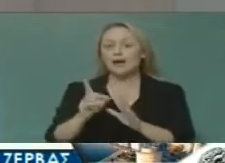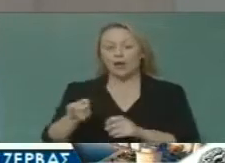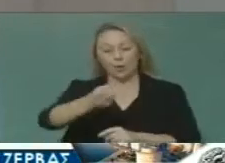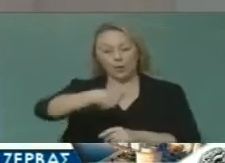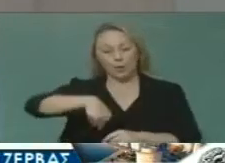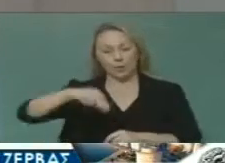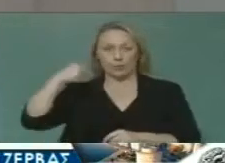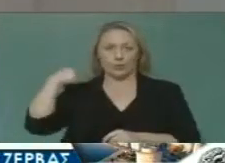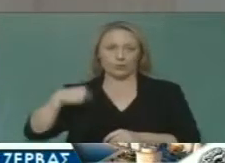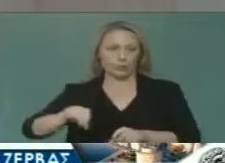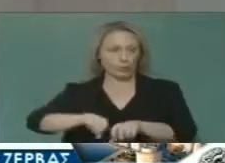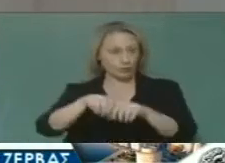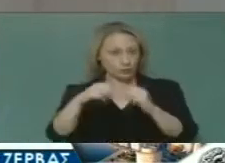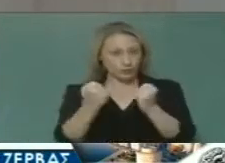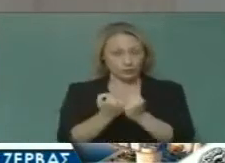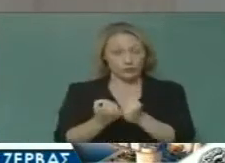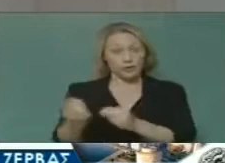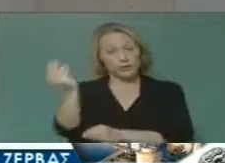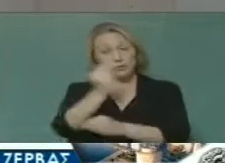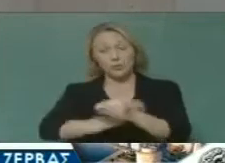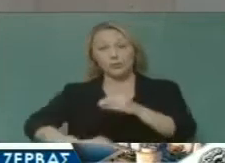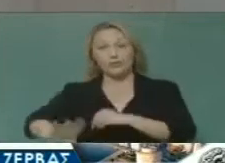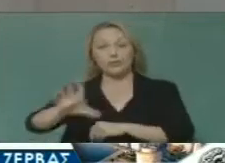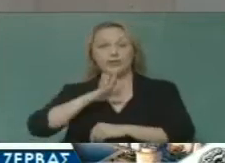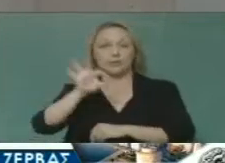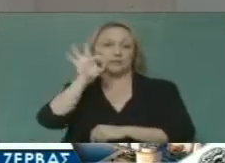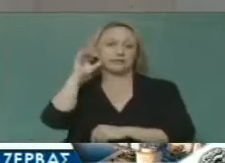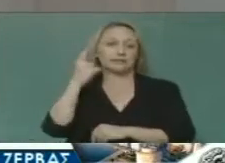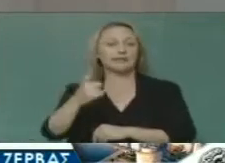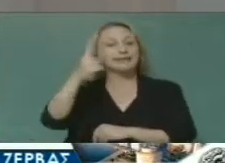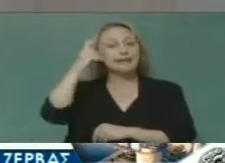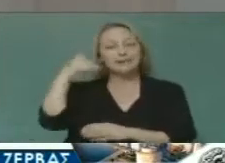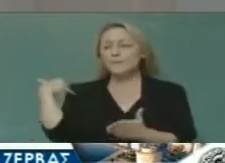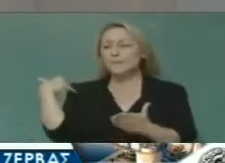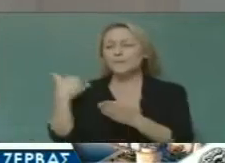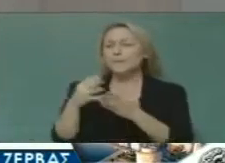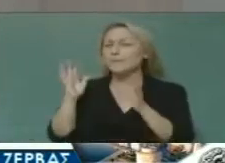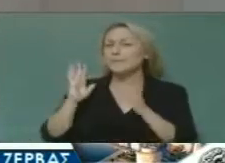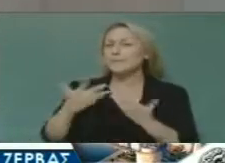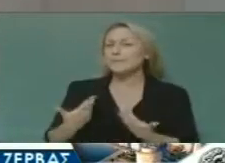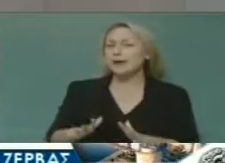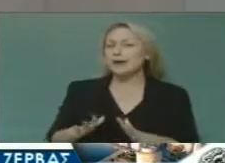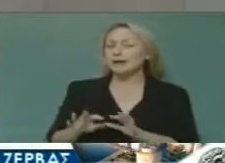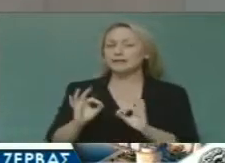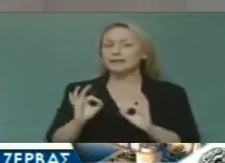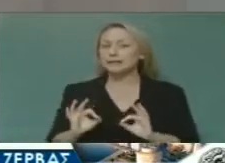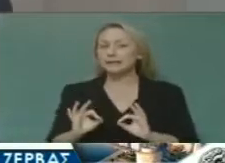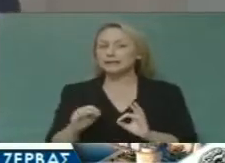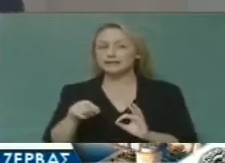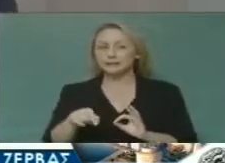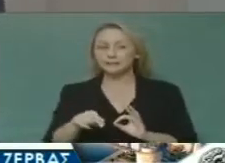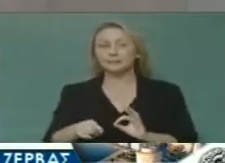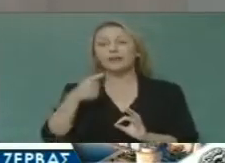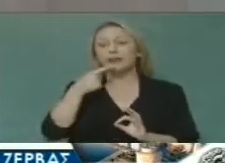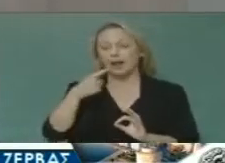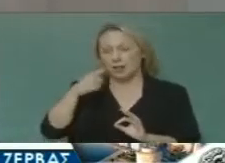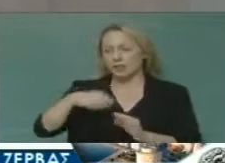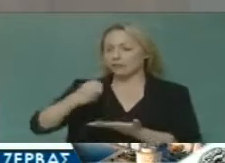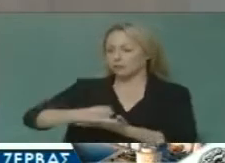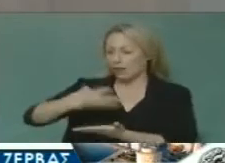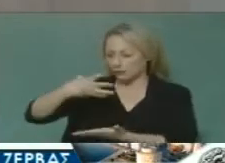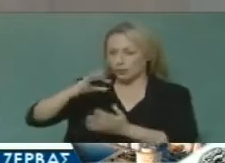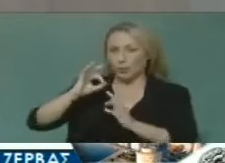όσο όμως και κυρίως οι δημότες της πόλης να γνωρίζουν τι έχει γίνει, να αποτιμούν το έργο,